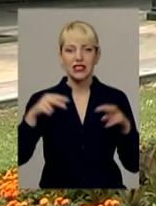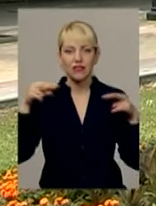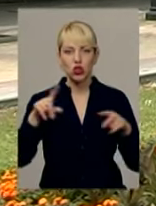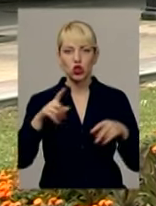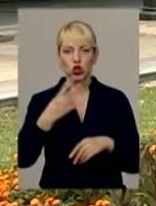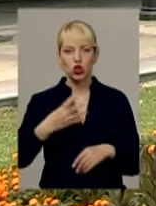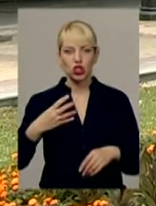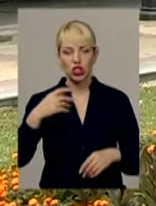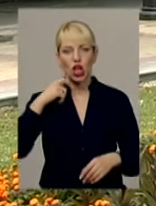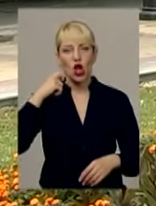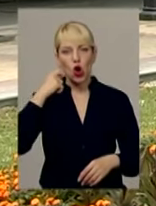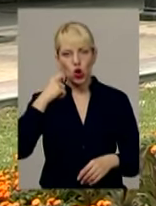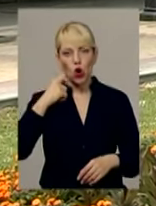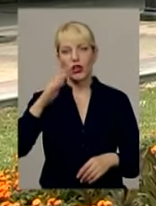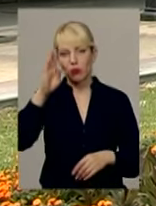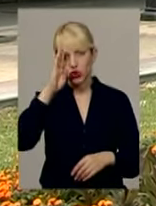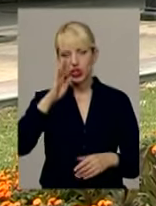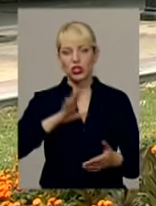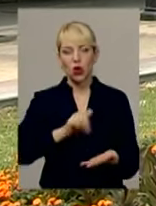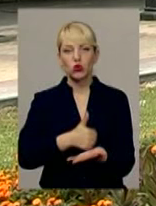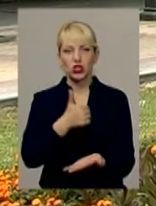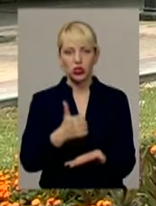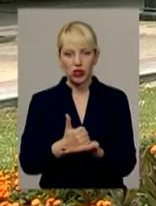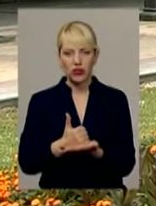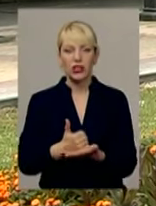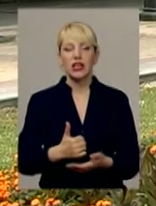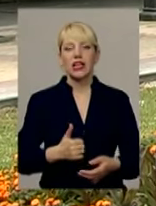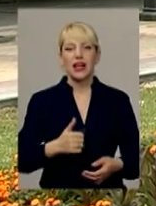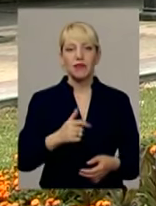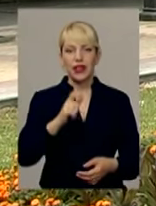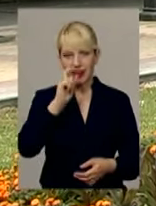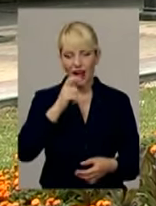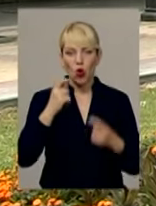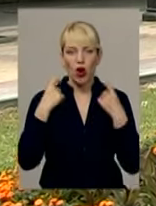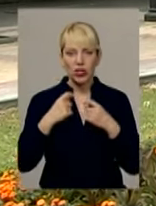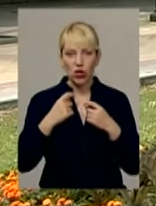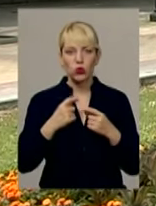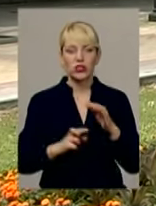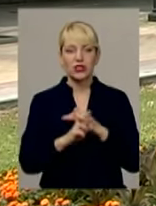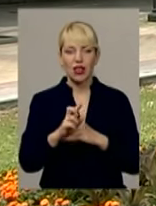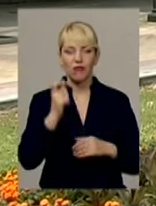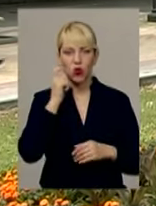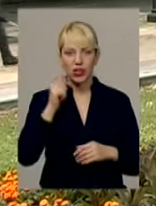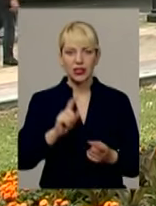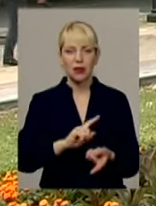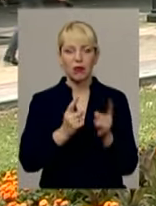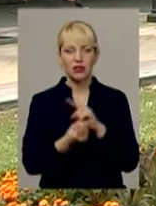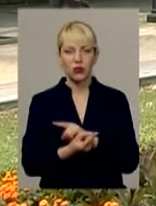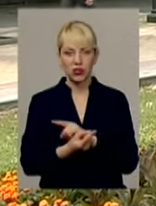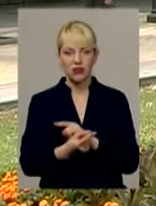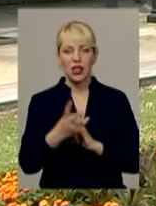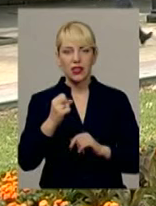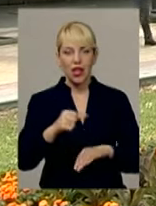роки Андрей Шептицький очолював греко-католицьку церкву в Західної Україні, перетворивши на рубіжі